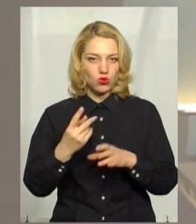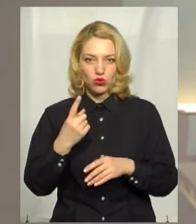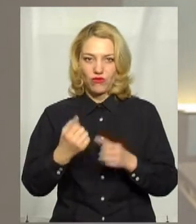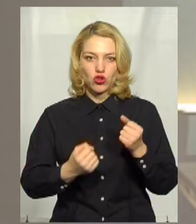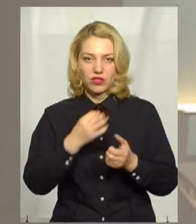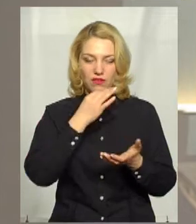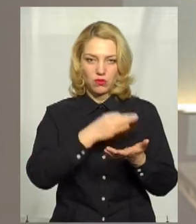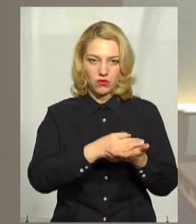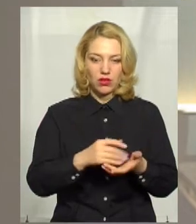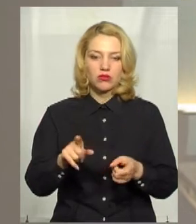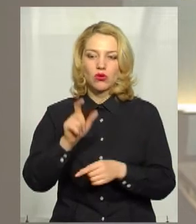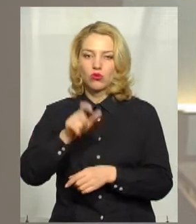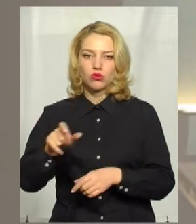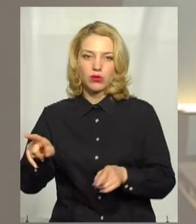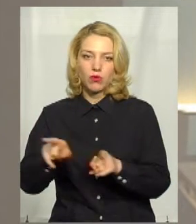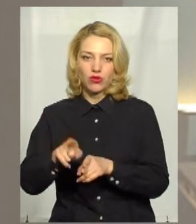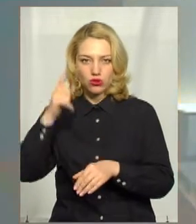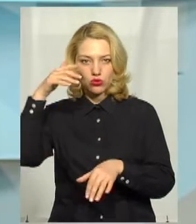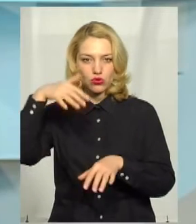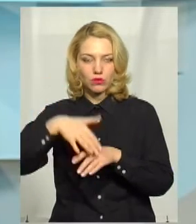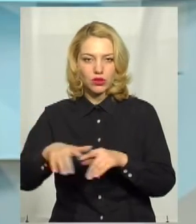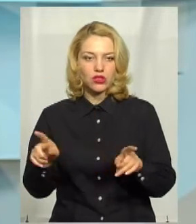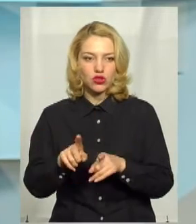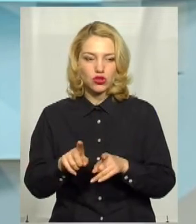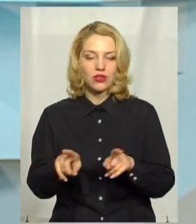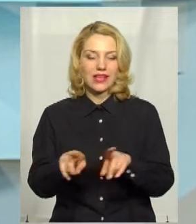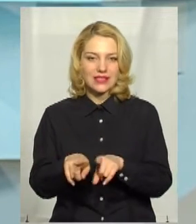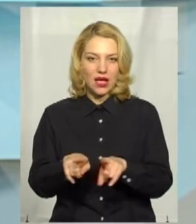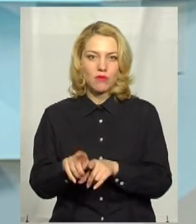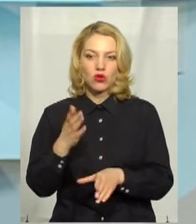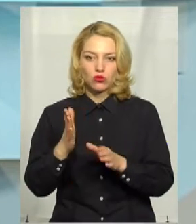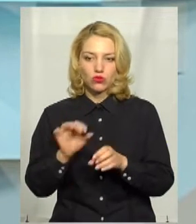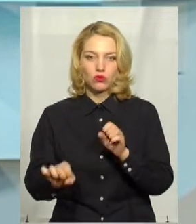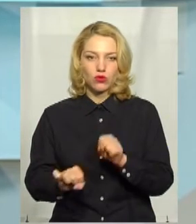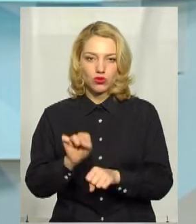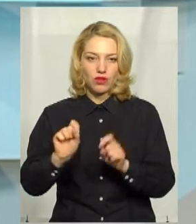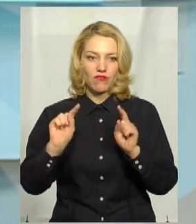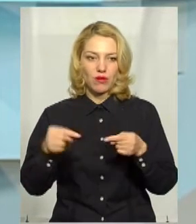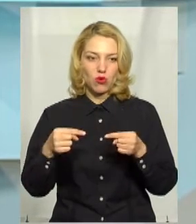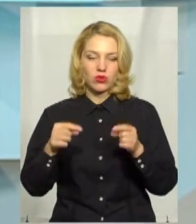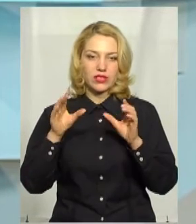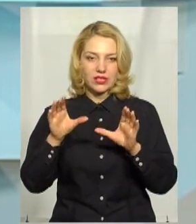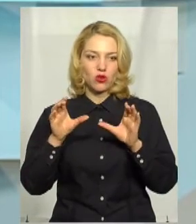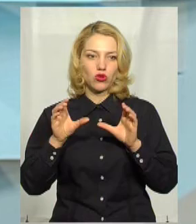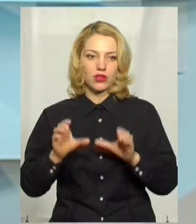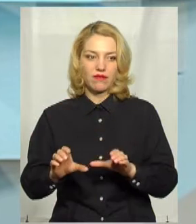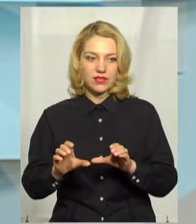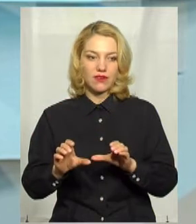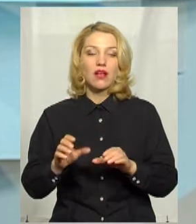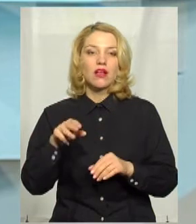стосується. Мешканці повинні усвідомити, що так же саме, якщо вони будуть порушити вимоги законодавства,